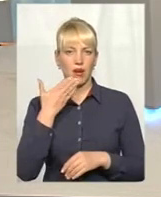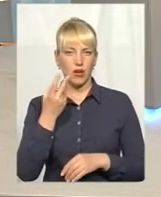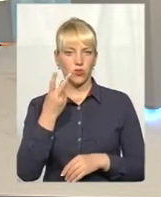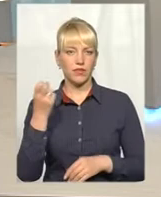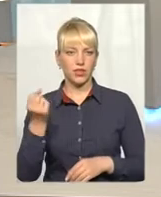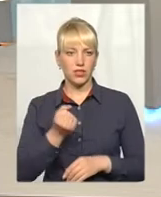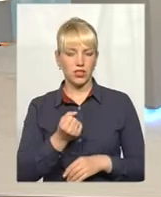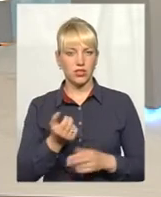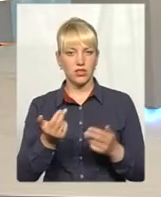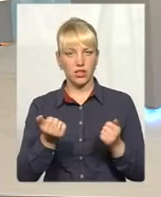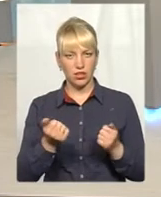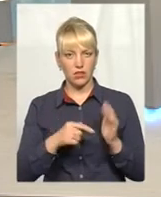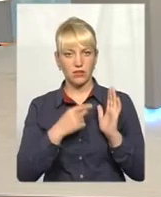так?